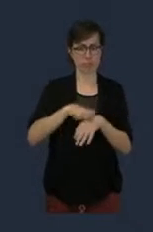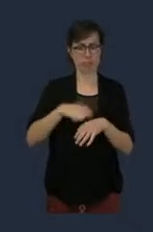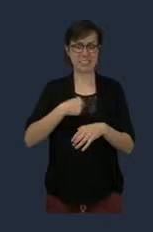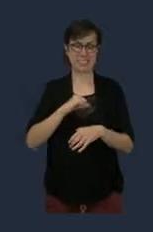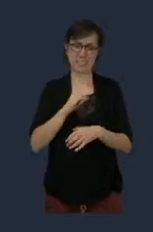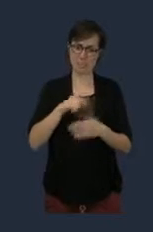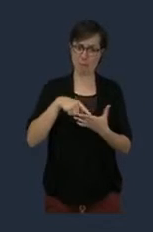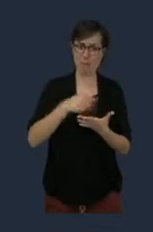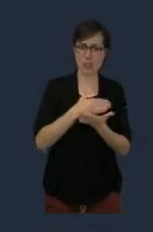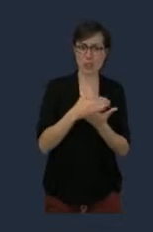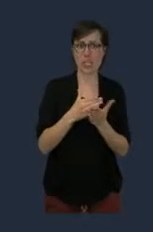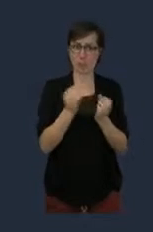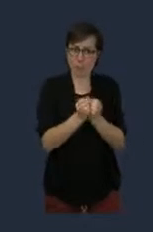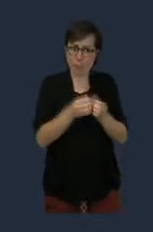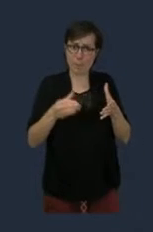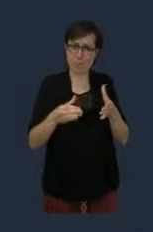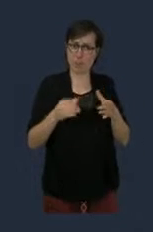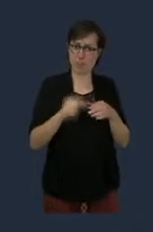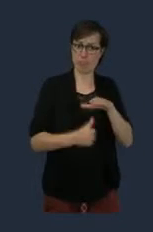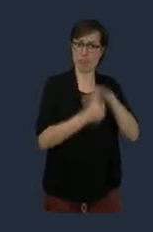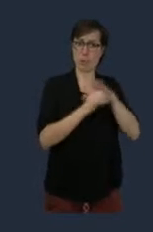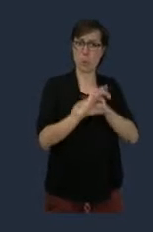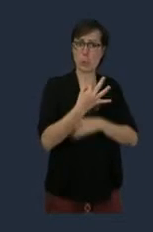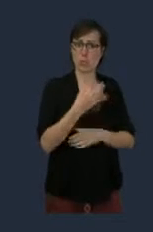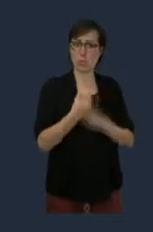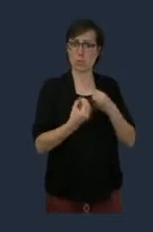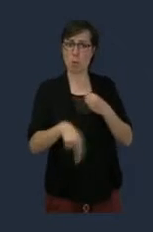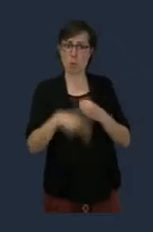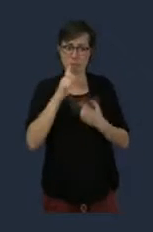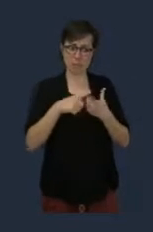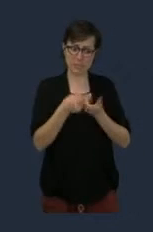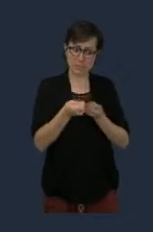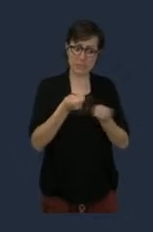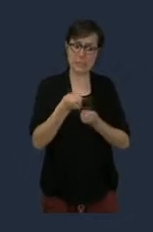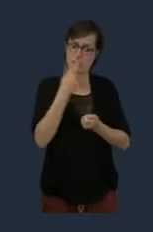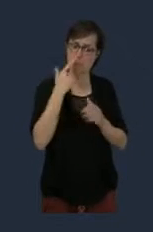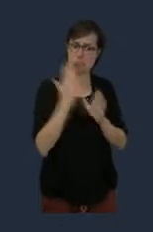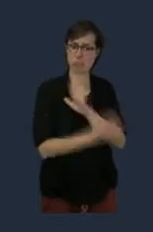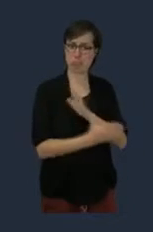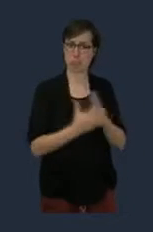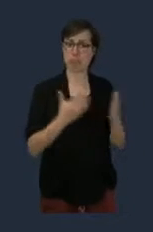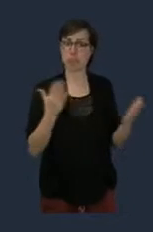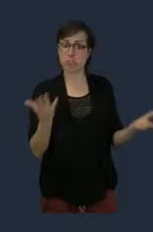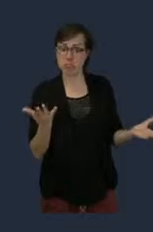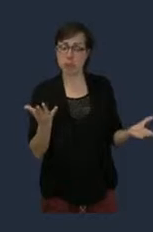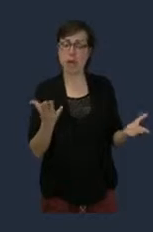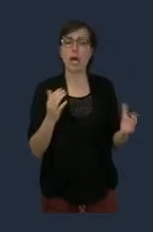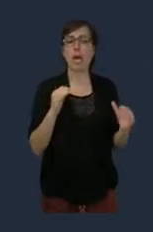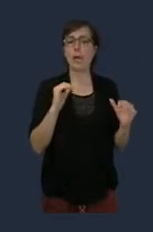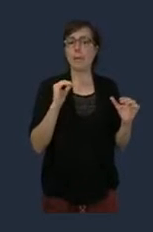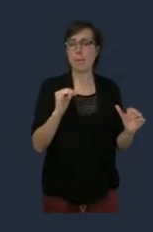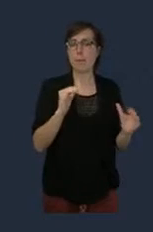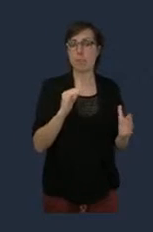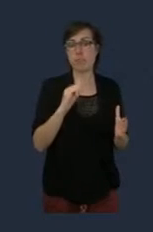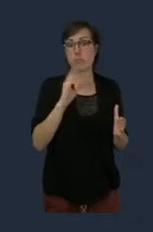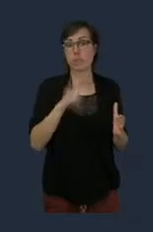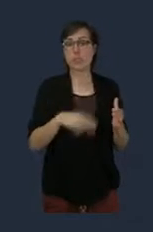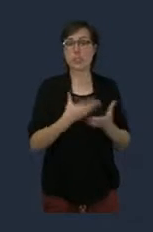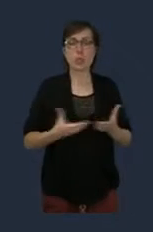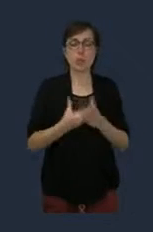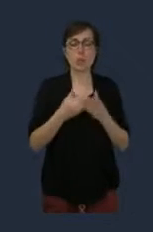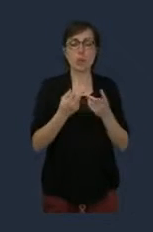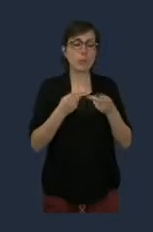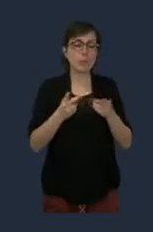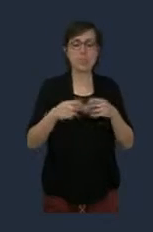principal d'une ESPL qui organise et qui gère directement Alpexpo, même si c'est un montage public